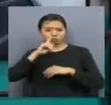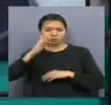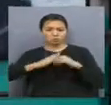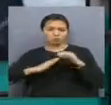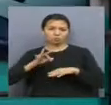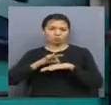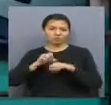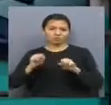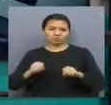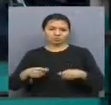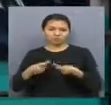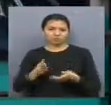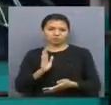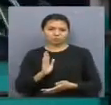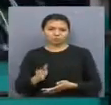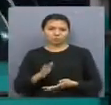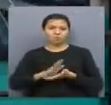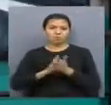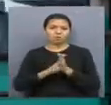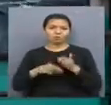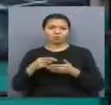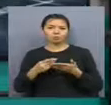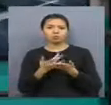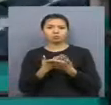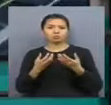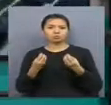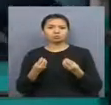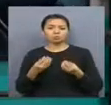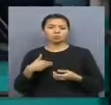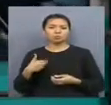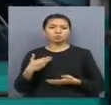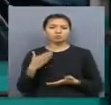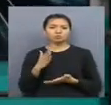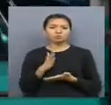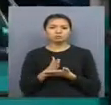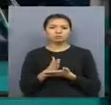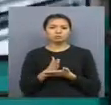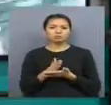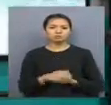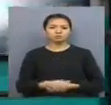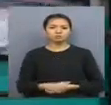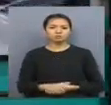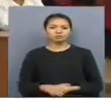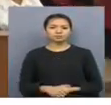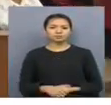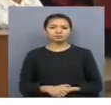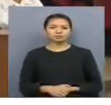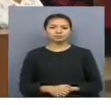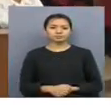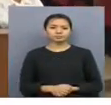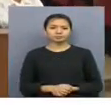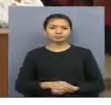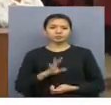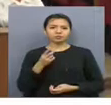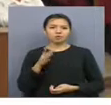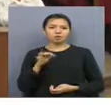мүмкіндік жасамақша. Меморандумның бұдан өзге тағығандай пайдасы бар. Балауса жақсы байжет күссін. Те олайын